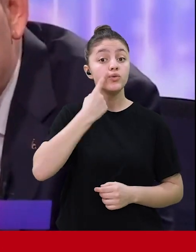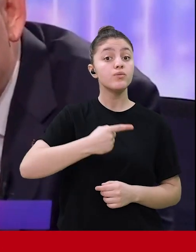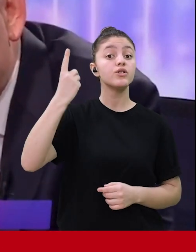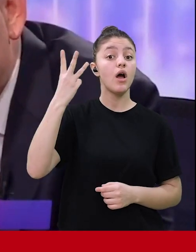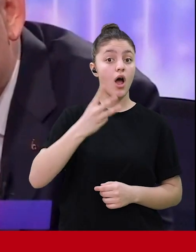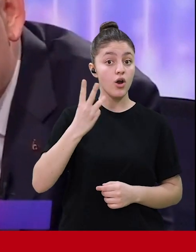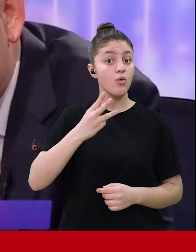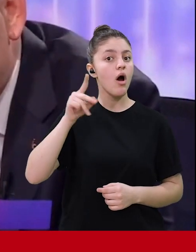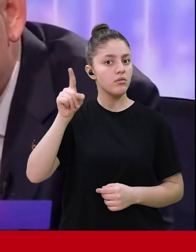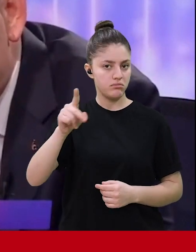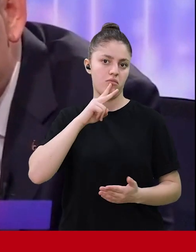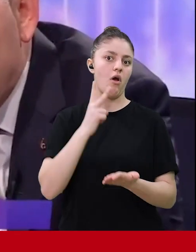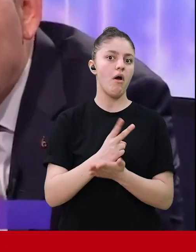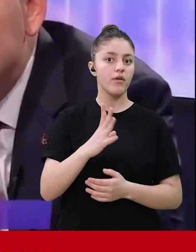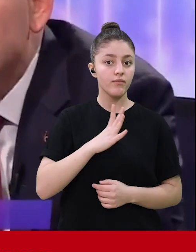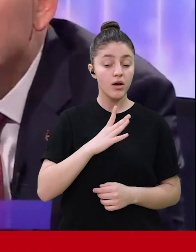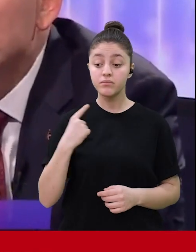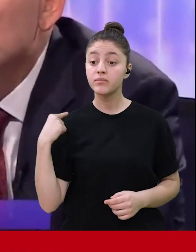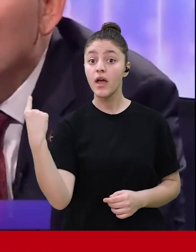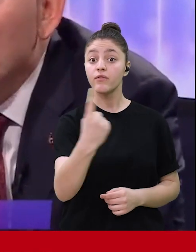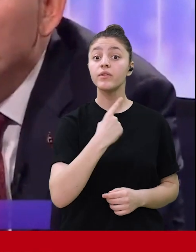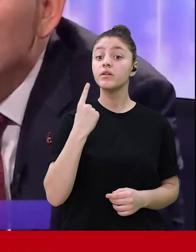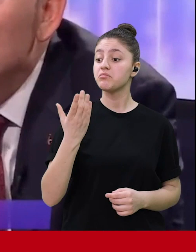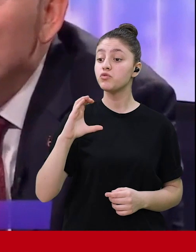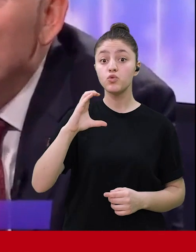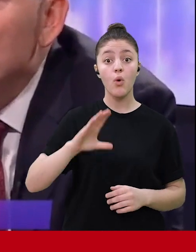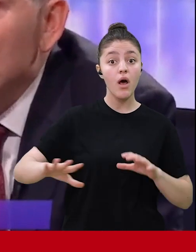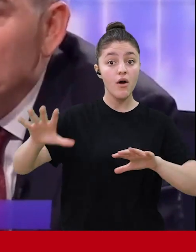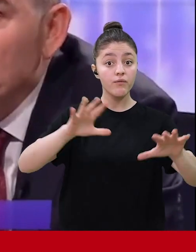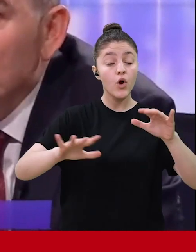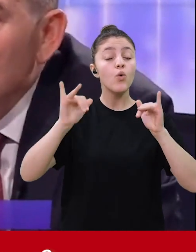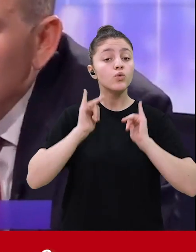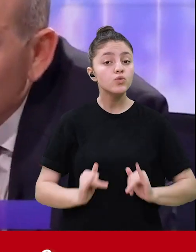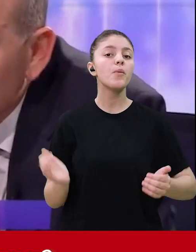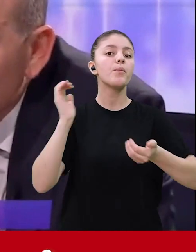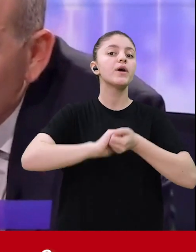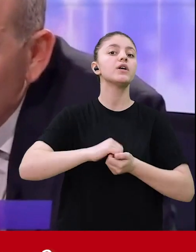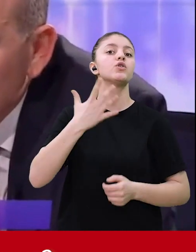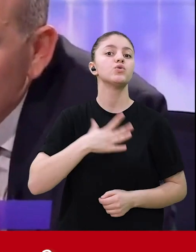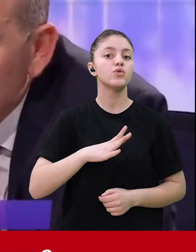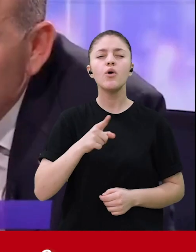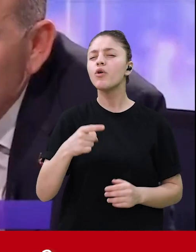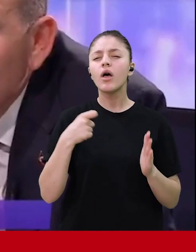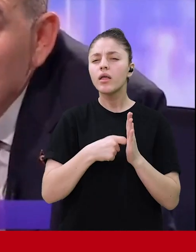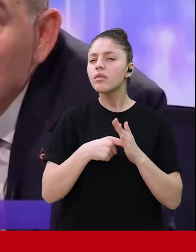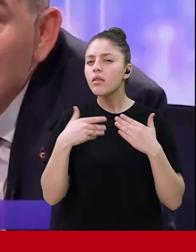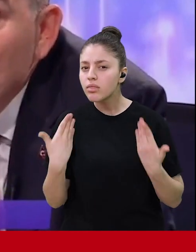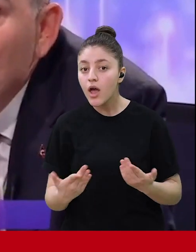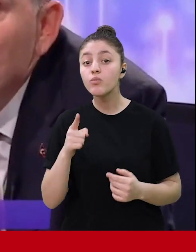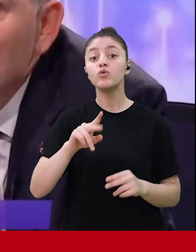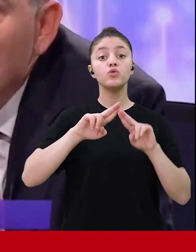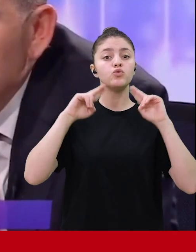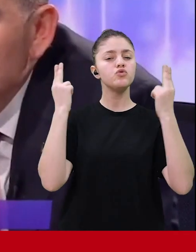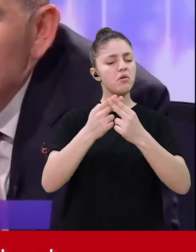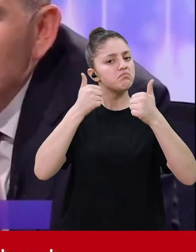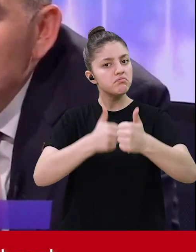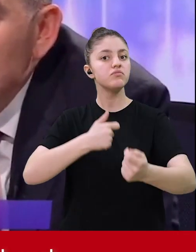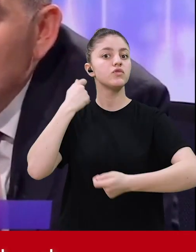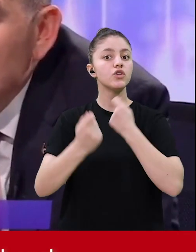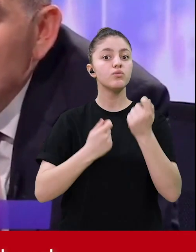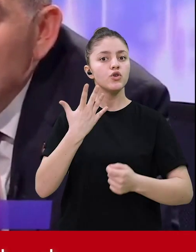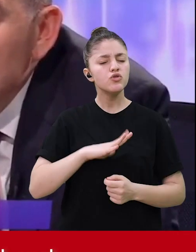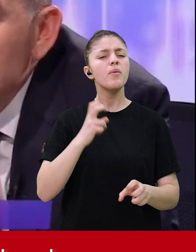Tayyip Erdoğan kararlı etraftaki coğrafyaya uzun ve barış getirmeye. Bunun ne demek olduğunu biliyor musunuz? Bunun adı dünyaya kafa tutmak.